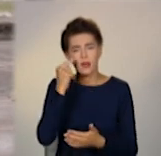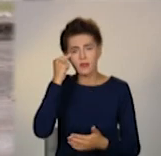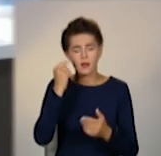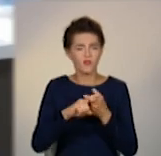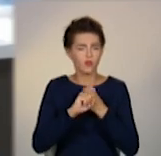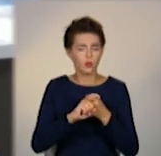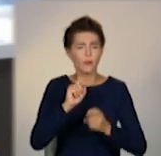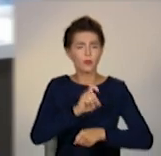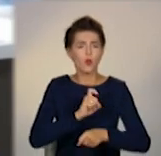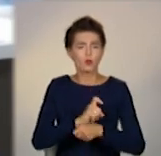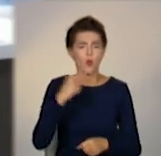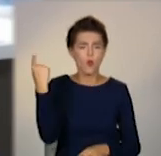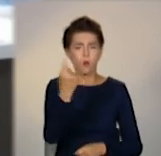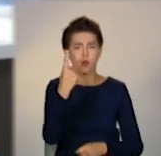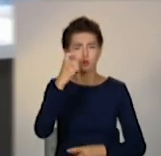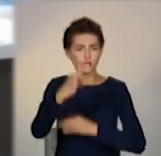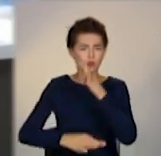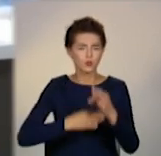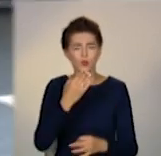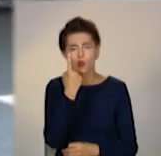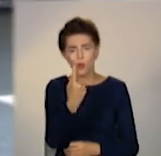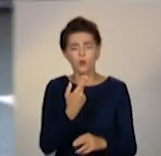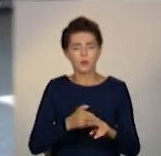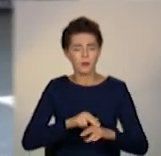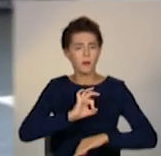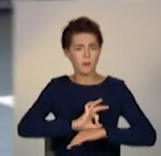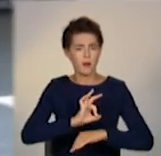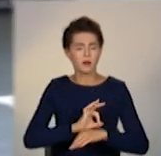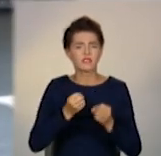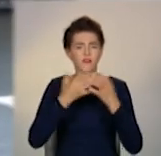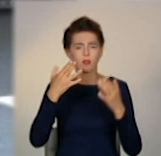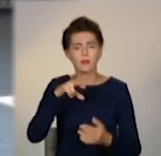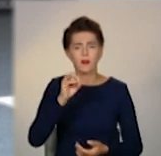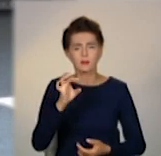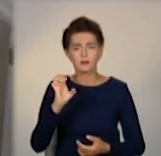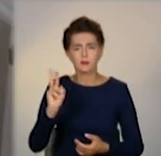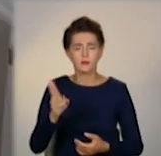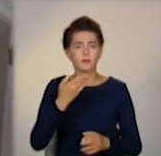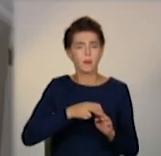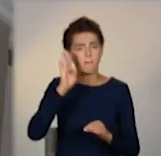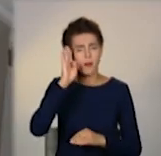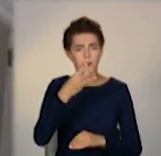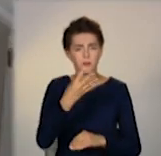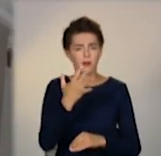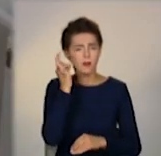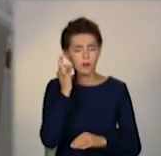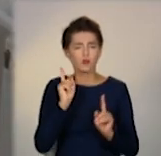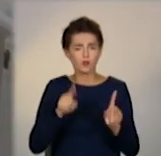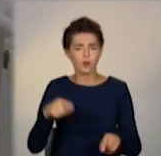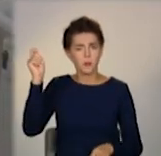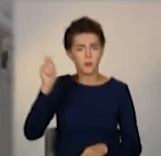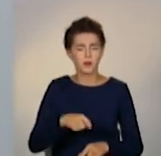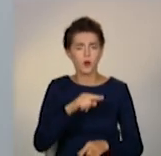Донецькій області за добу один інфікований зі Світлодарська. Чоловіку 35. І він теж приїхав із